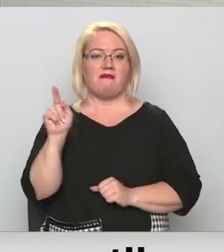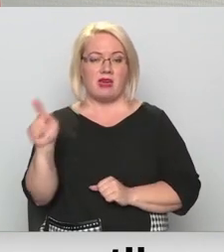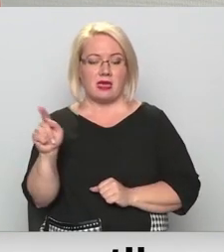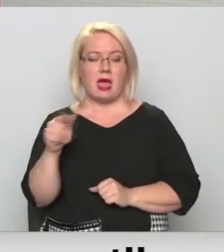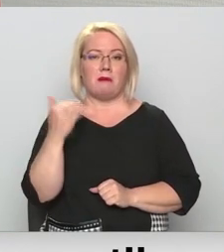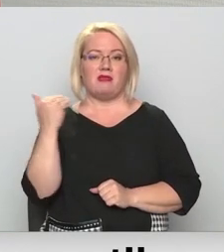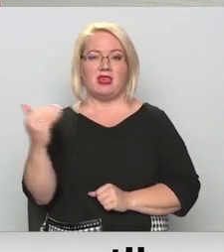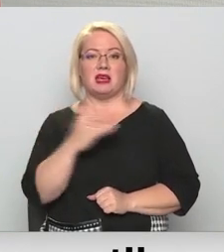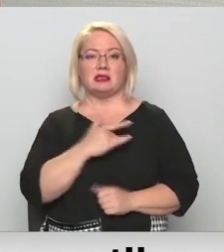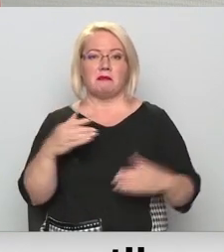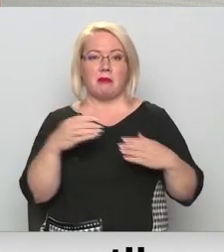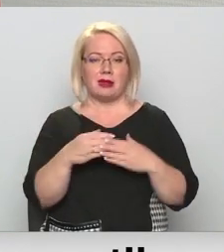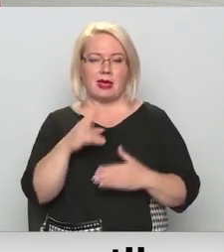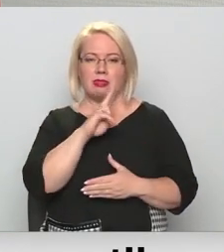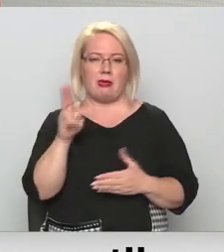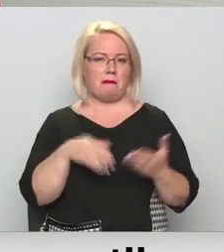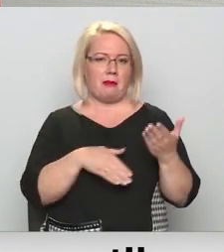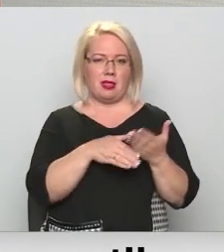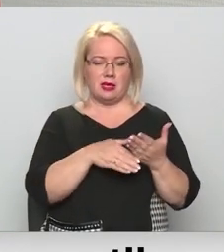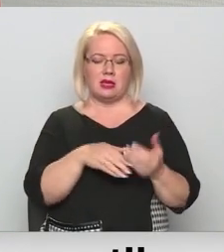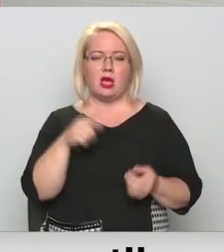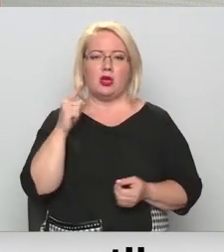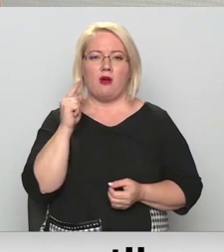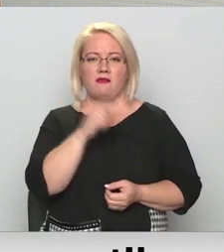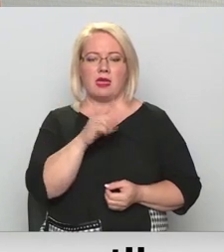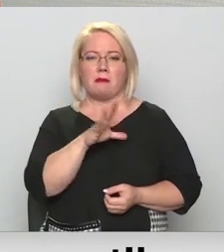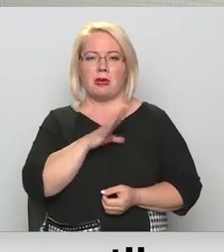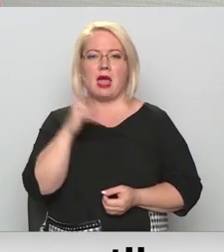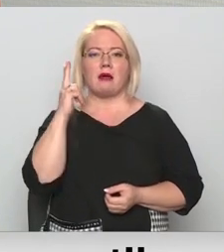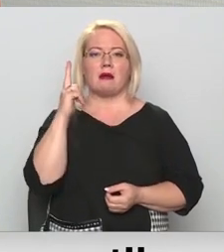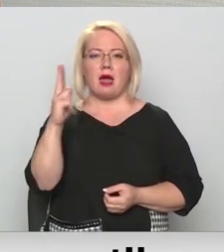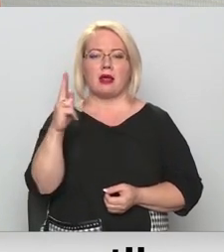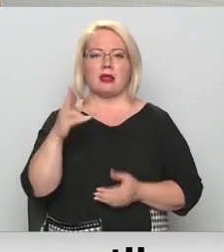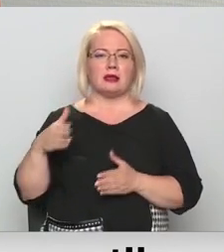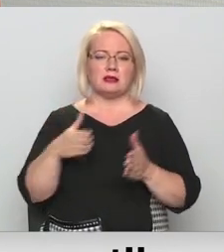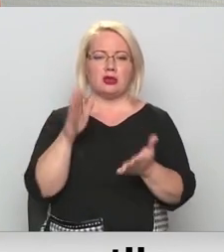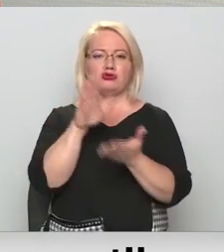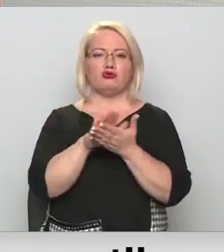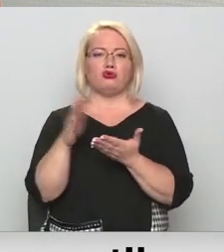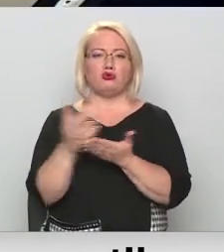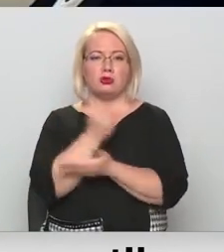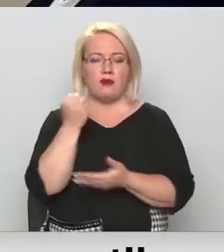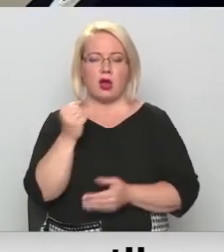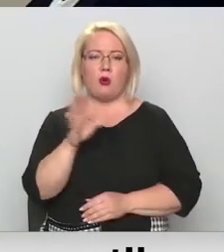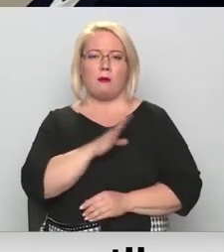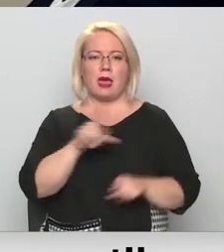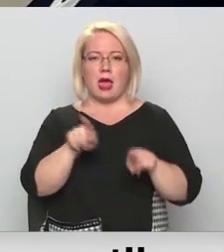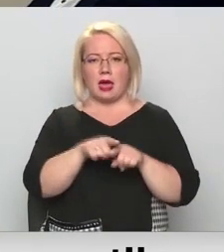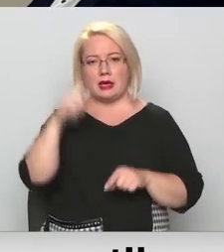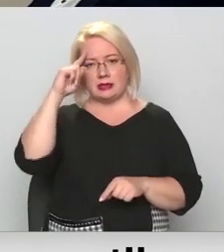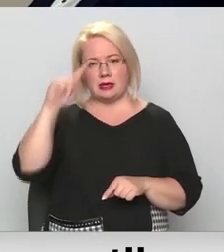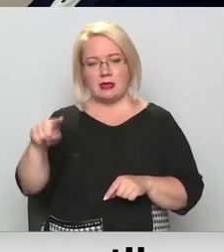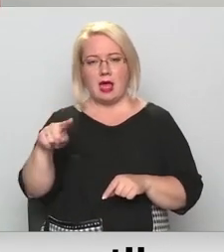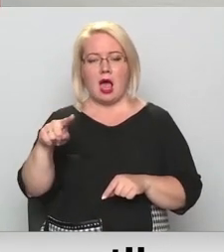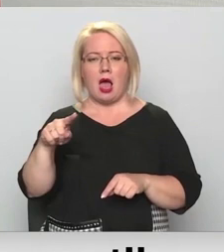Kristīgajiem demokrātiem tas nepalīdzēja, jo viņa viņiem bija garantēts ceļš uz uzvaru. Un, manuprāt, bija arī zināma plaisa.